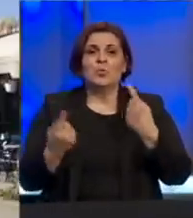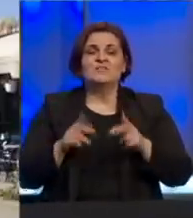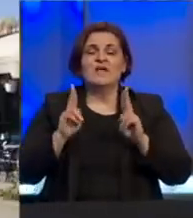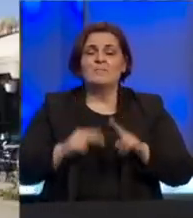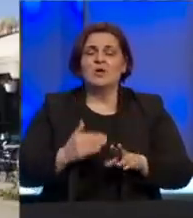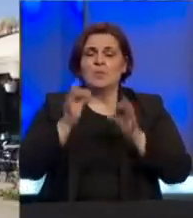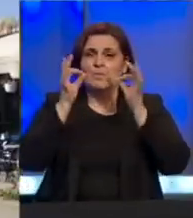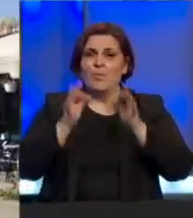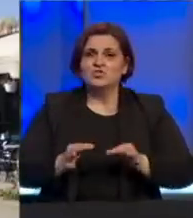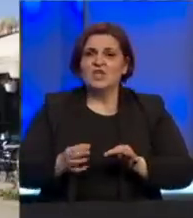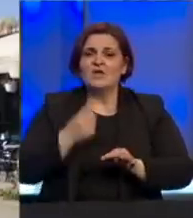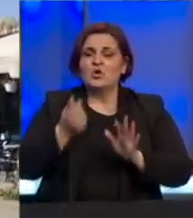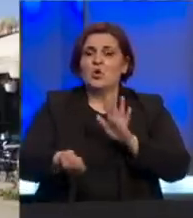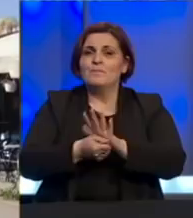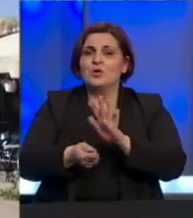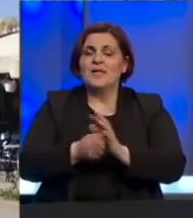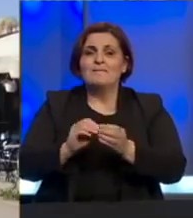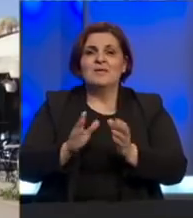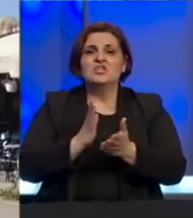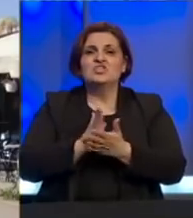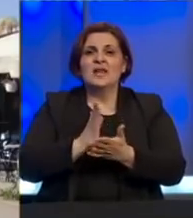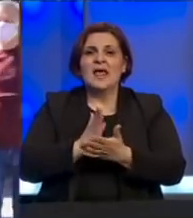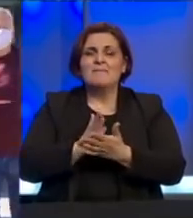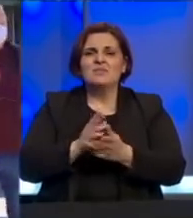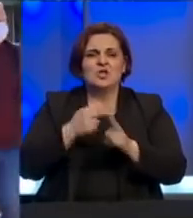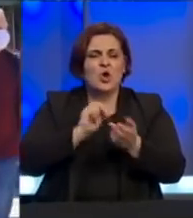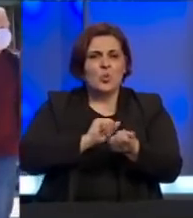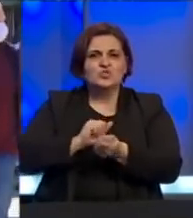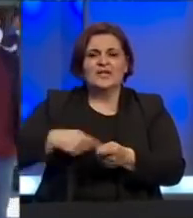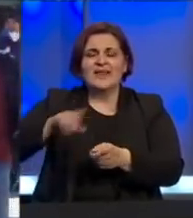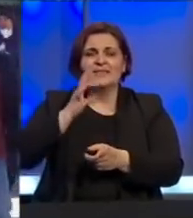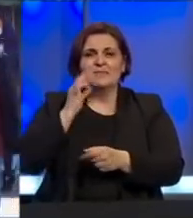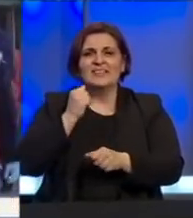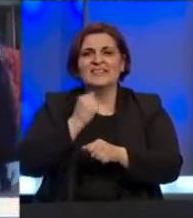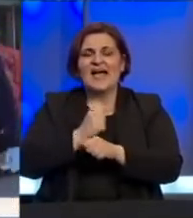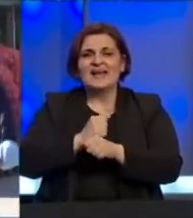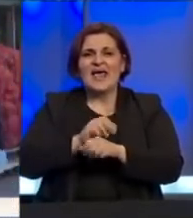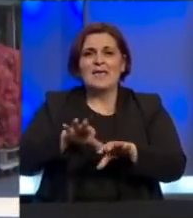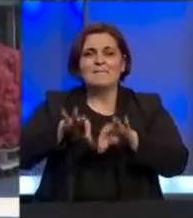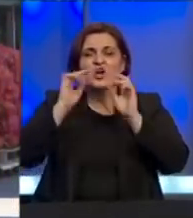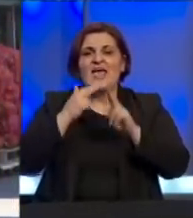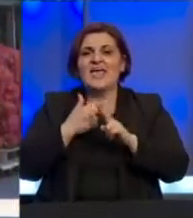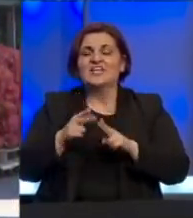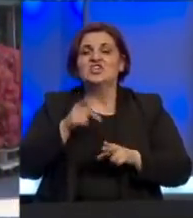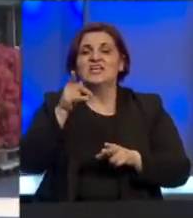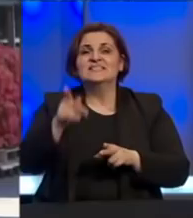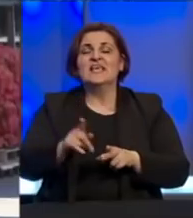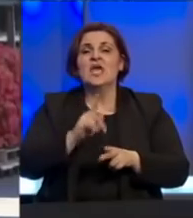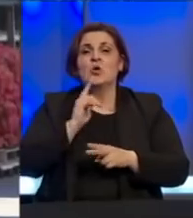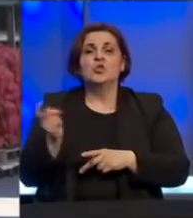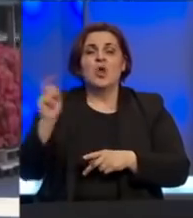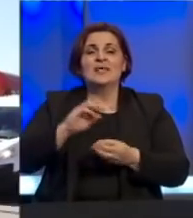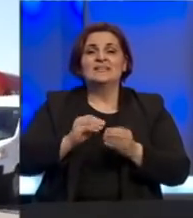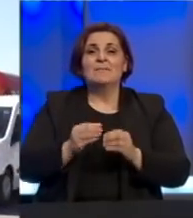moraju pridržavati prodavci pijaca će biti redovno dezinfikovana U narednim danima radi će se i na pronalasku rješenja za one koji posjećaju